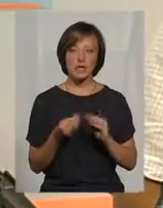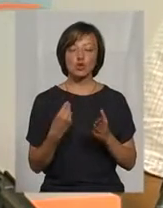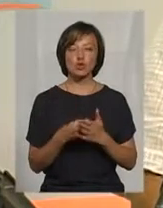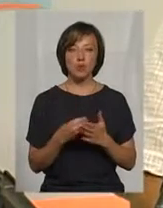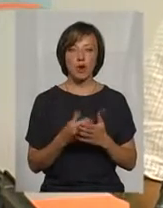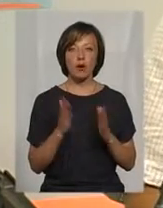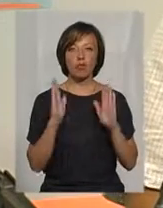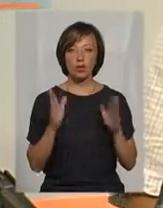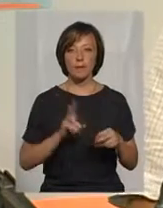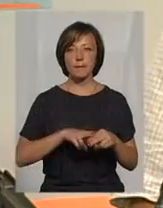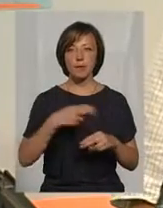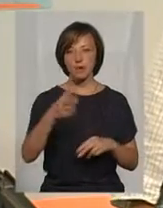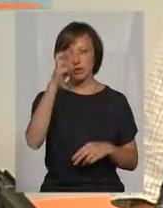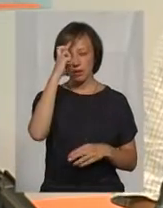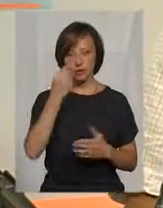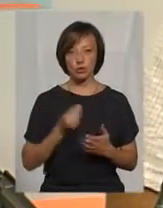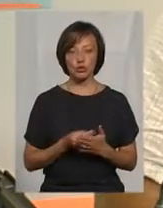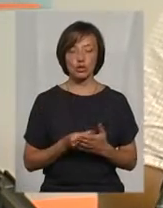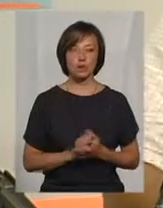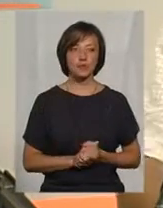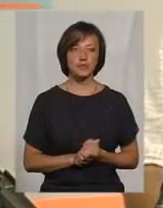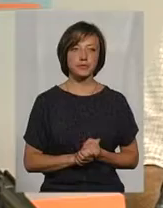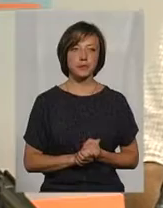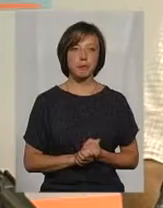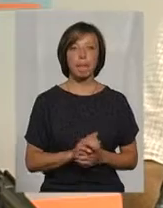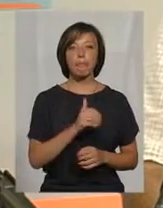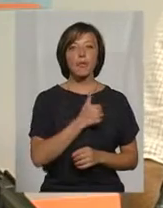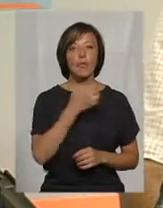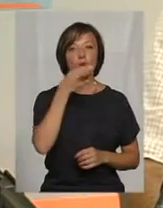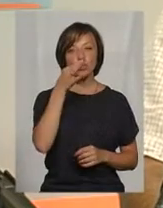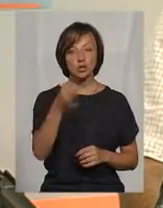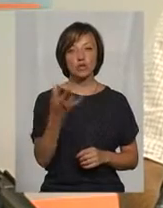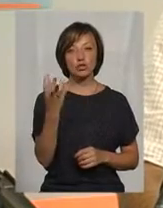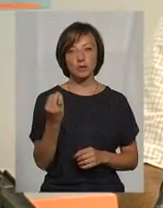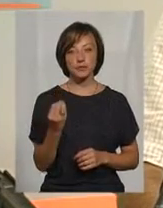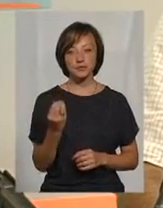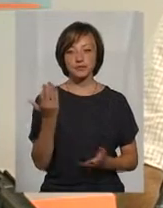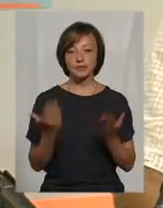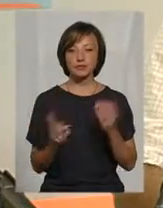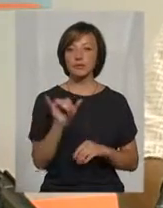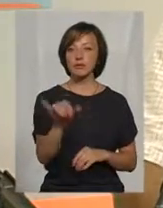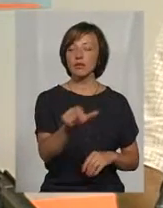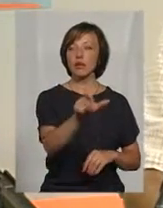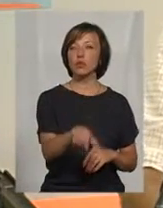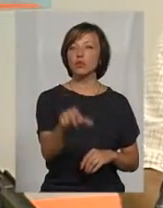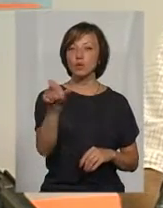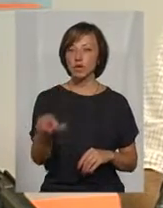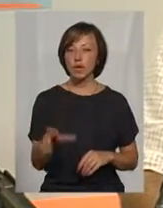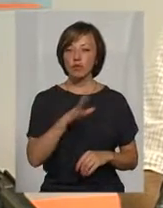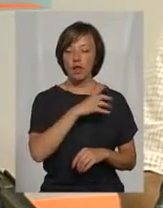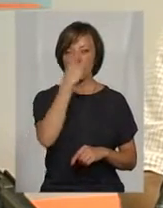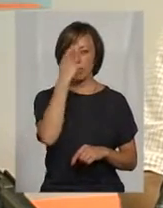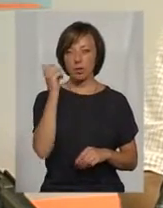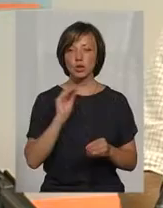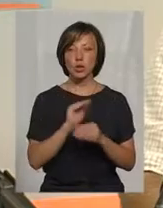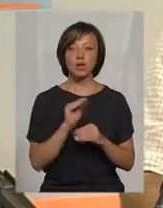сума, яка буде повернута до державного бюджету. При цьому я хочу сказати, що якщо у людей прозвучала інформація щодо